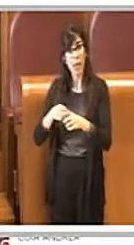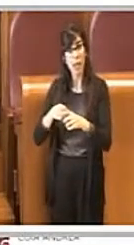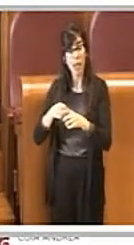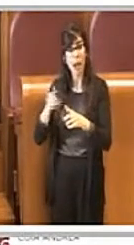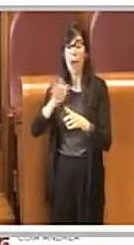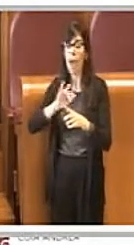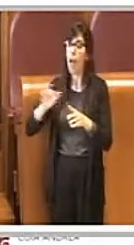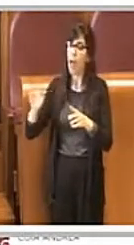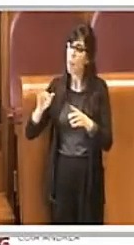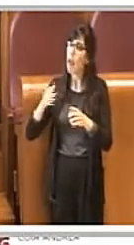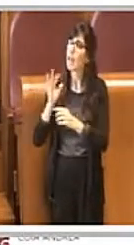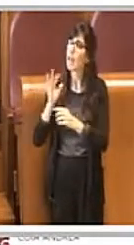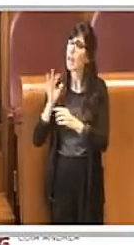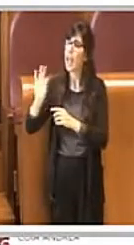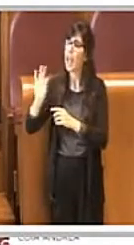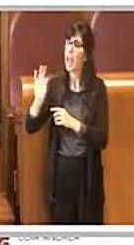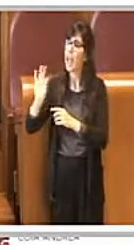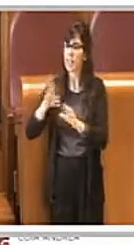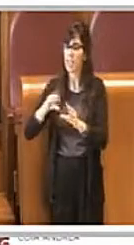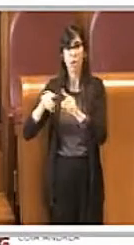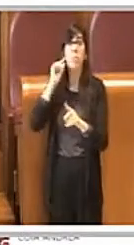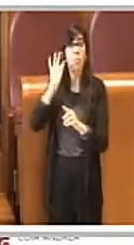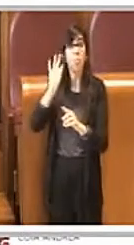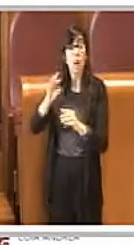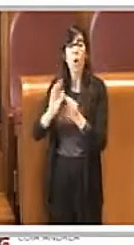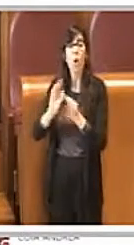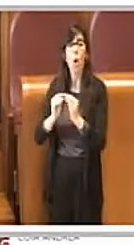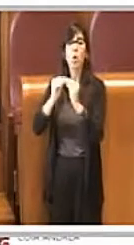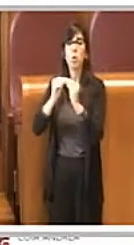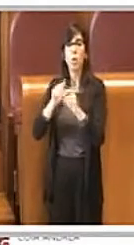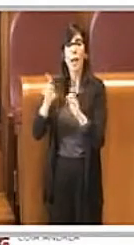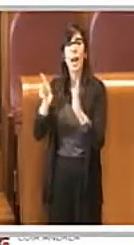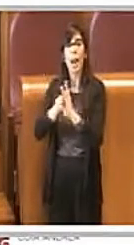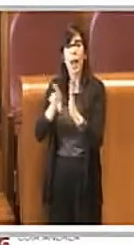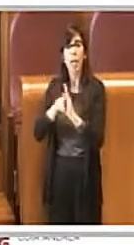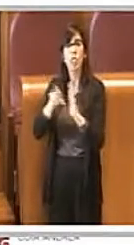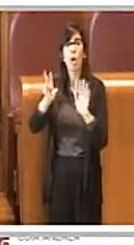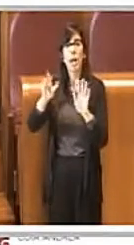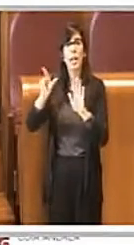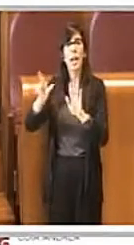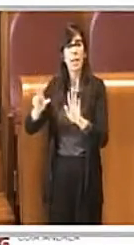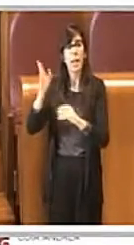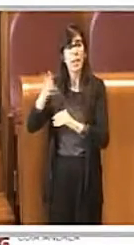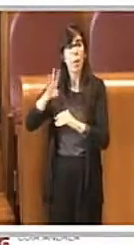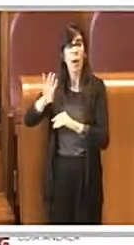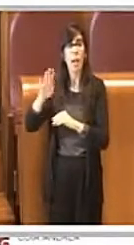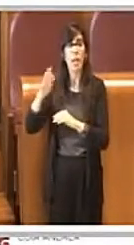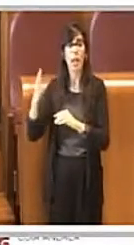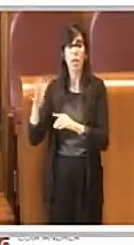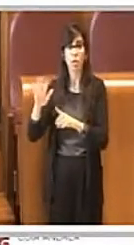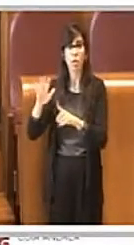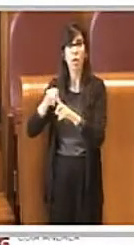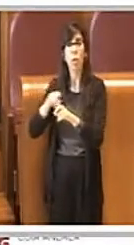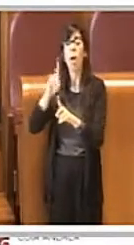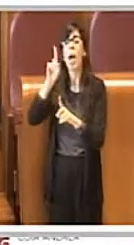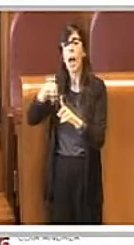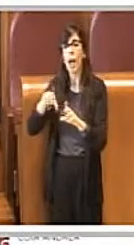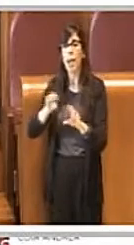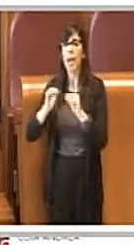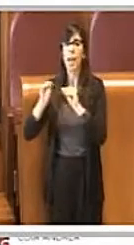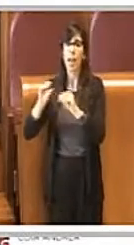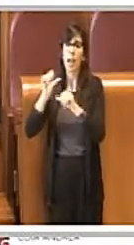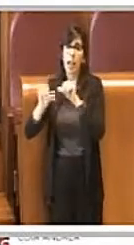destinazione per costruire ai sensi della legge 4785, nonché il cambio di destinazione d'uso da